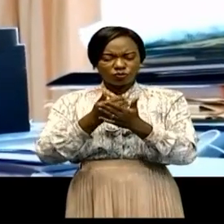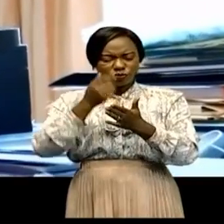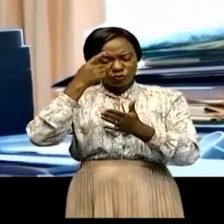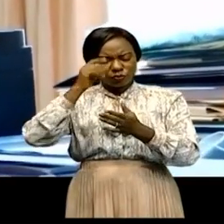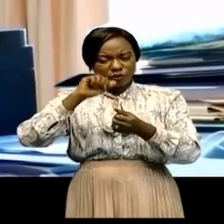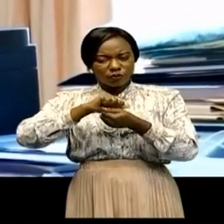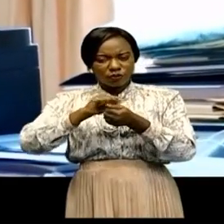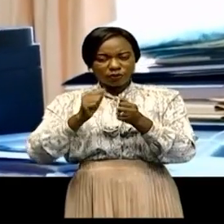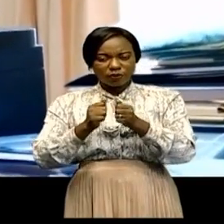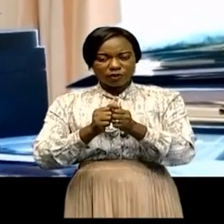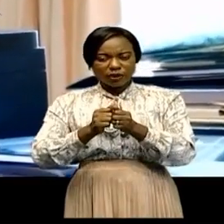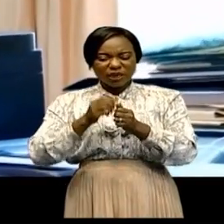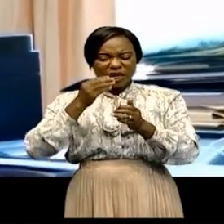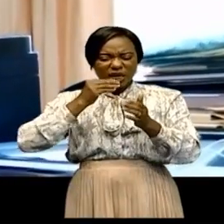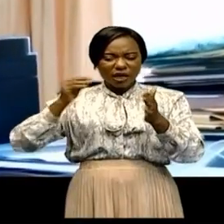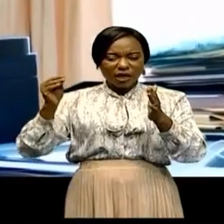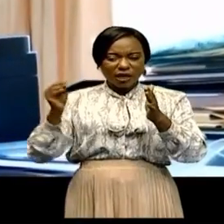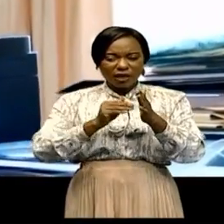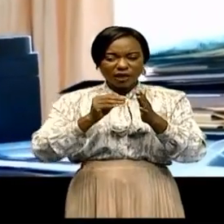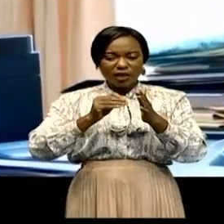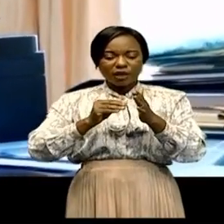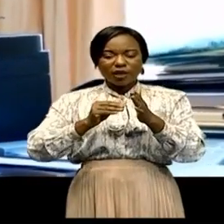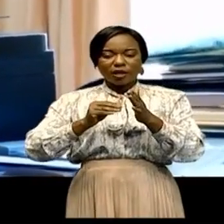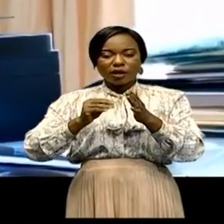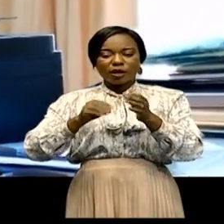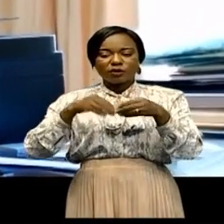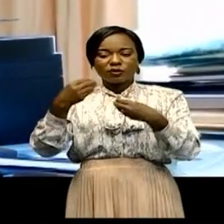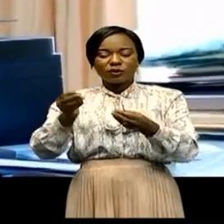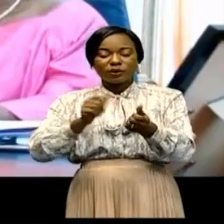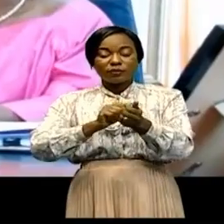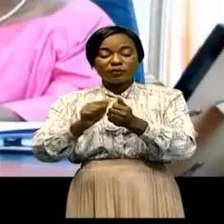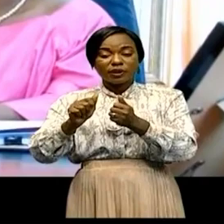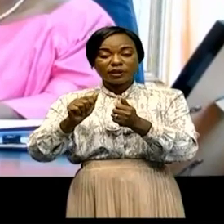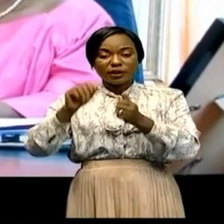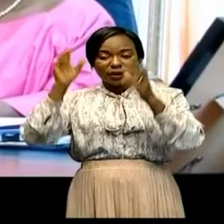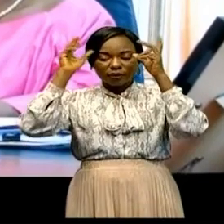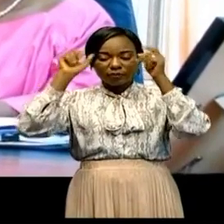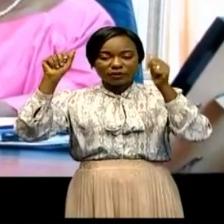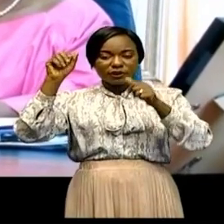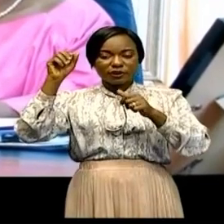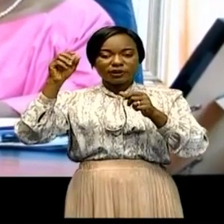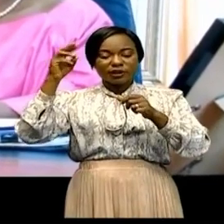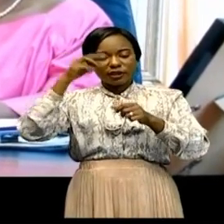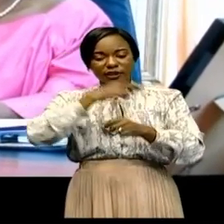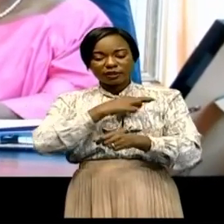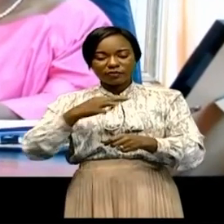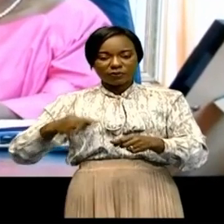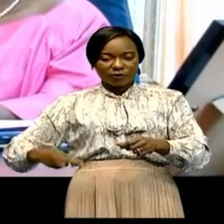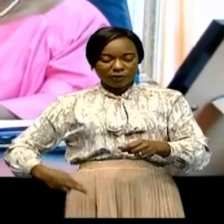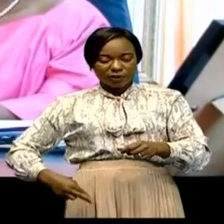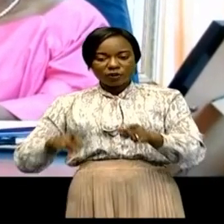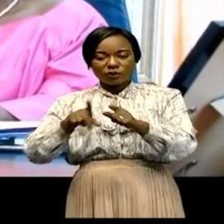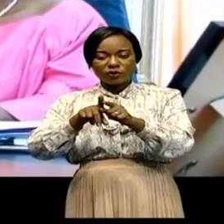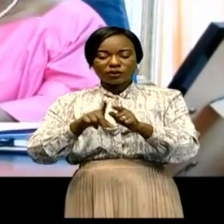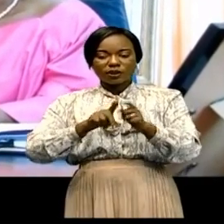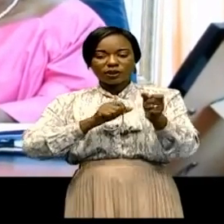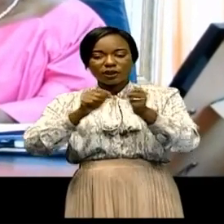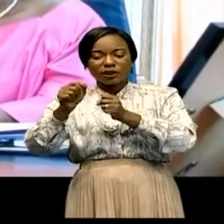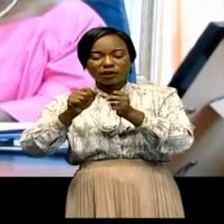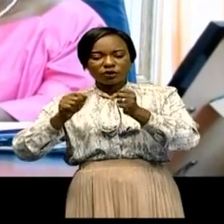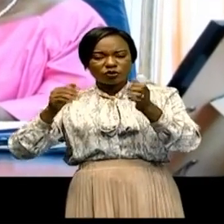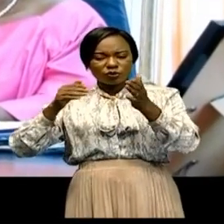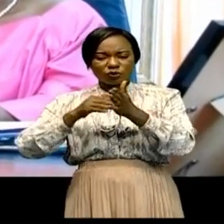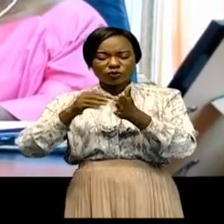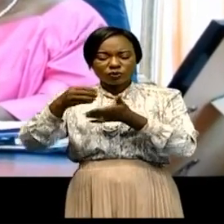données par le président de la République au terme de la 29e réunion du Conseil de ministres relative à la lutte contre la fraude